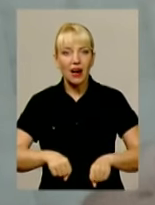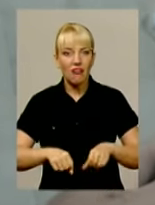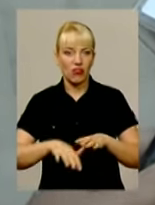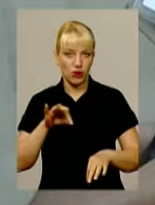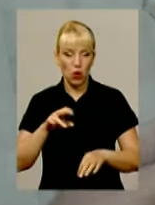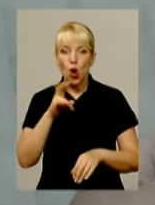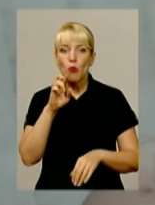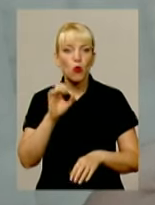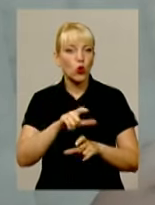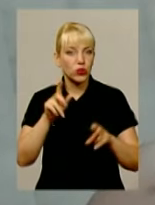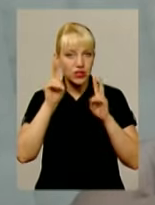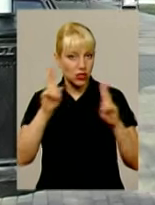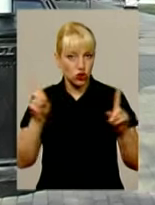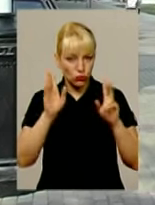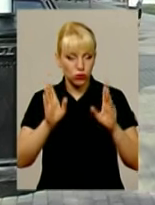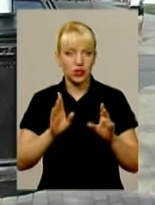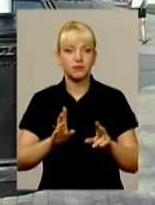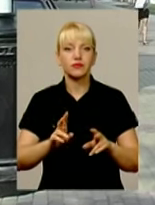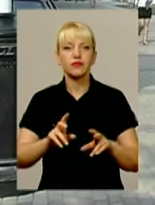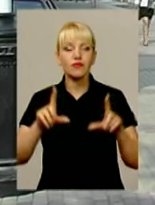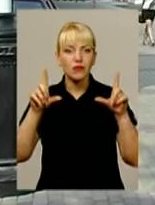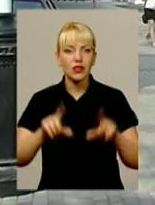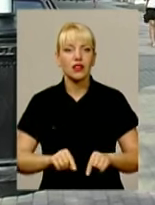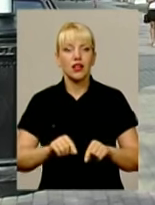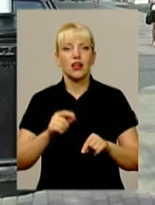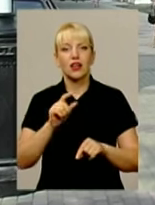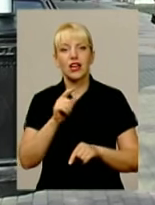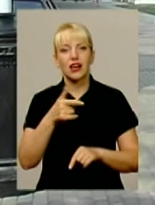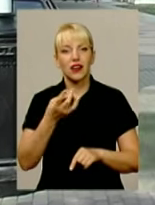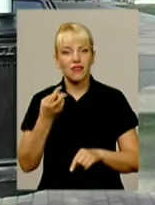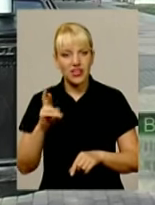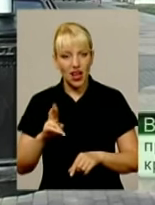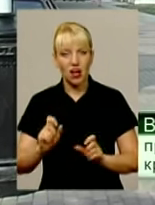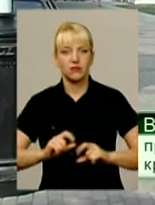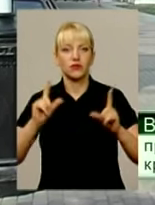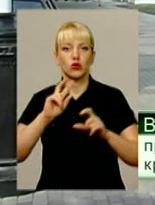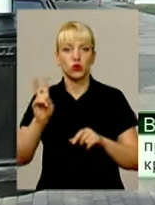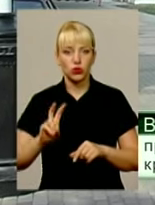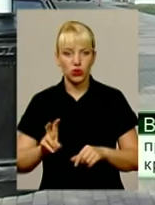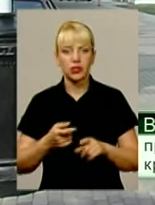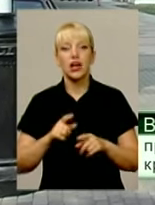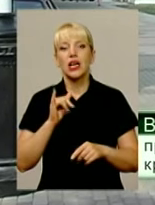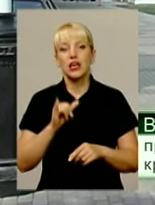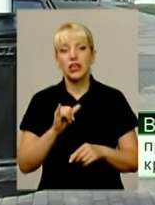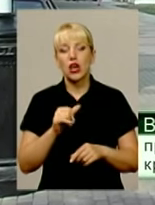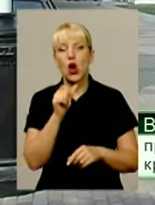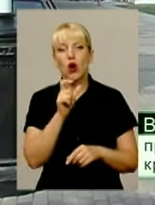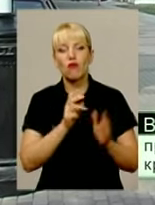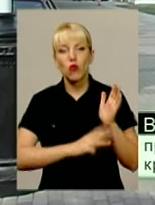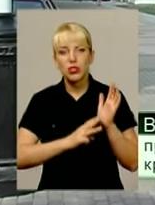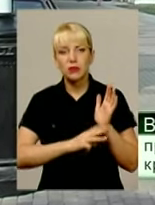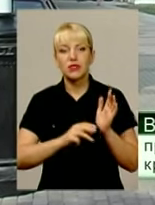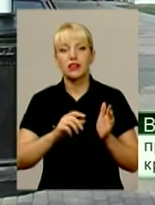девальвацію національної валюти. 80% наших учасників, суми, які брали, вони вже